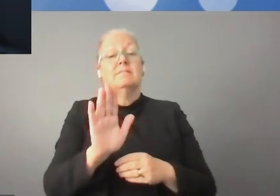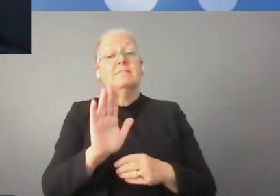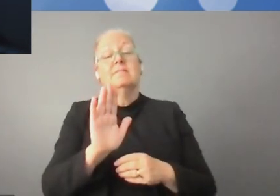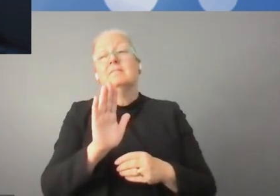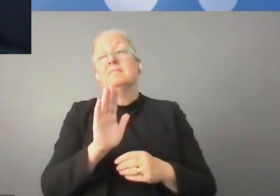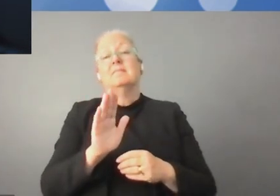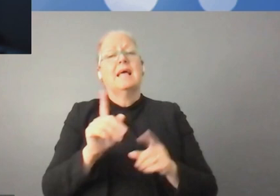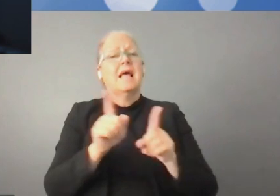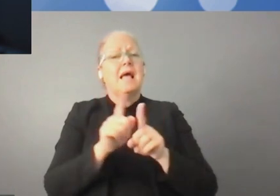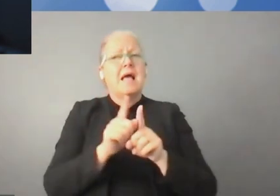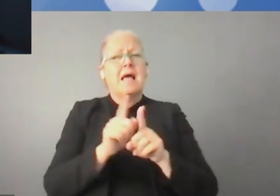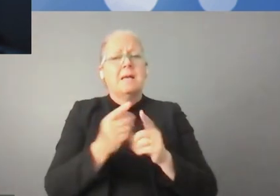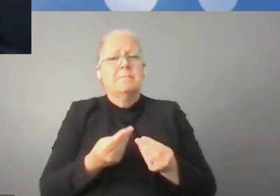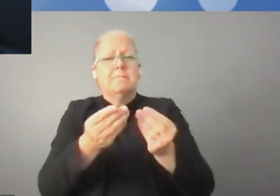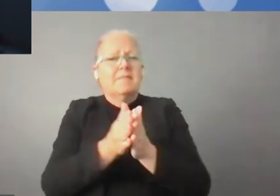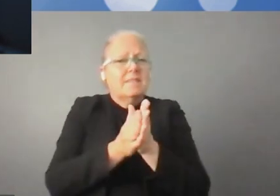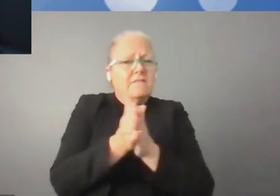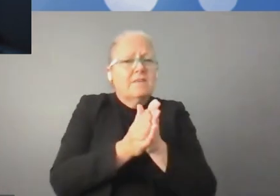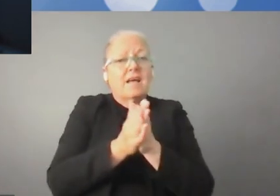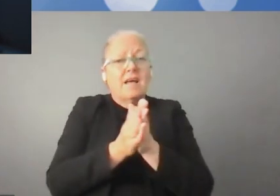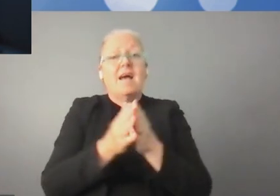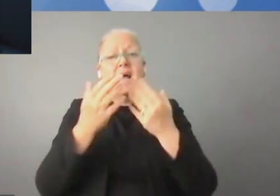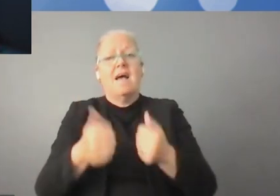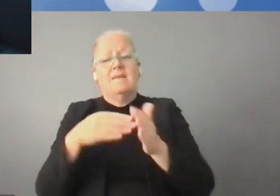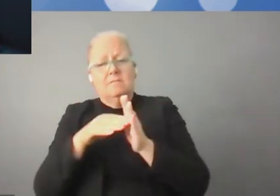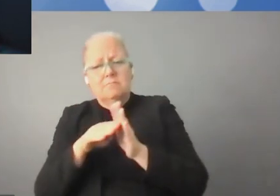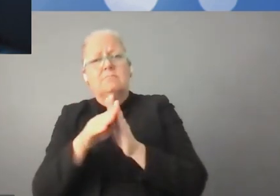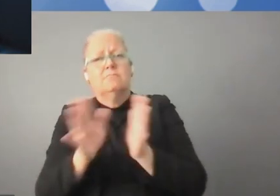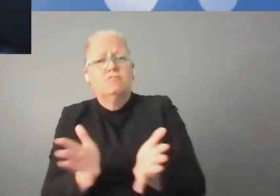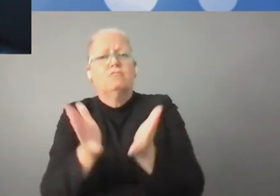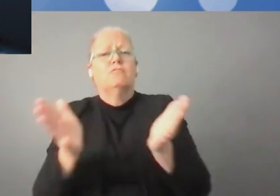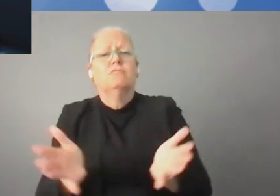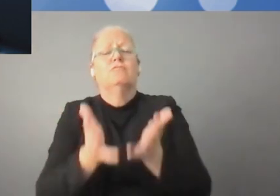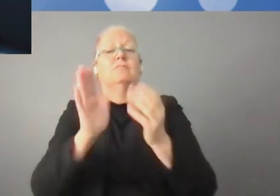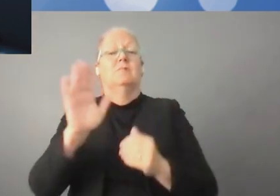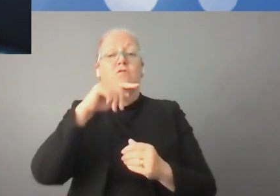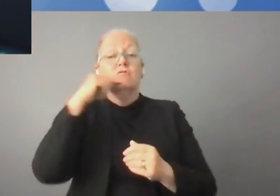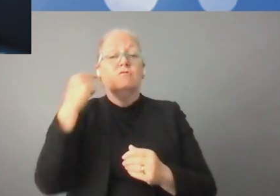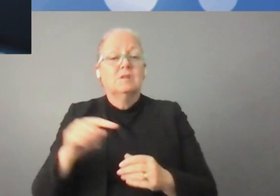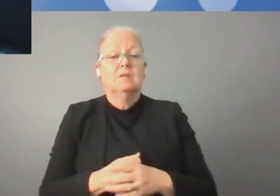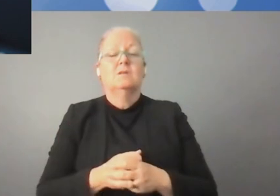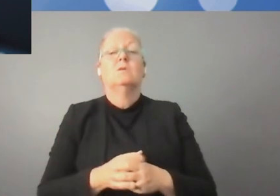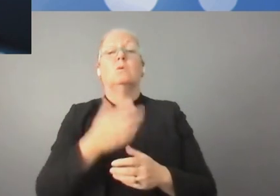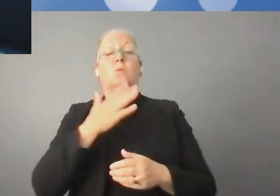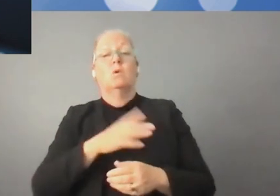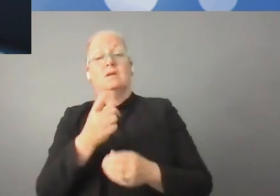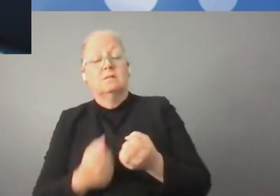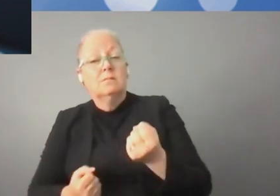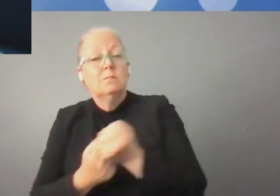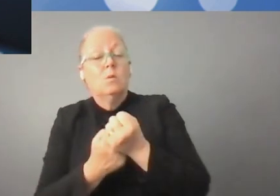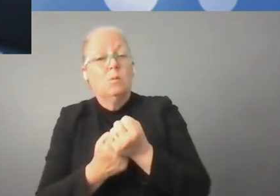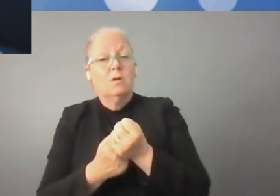numériques. Ce secteur se développe de façon très énergique. dans les dernières années, il a